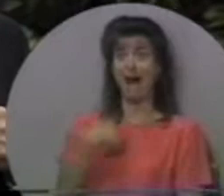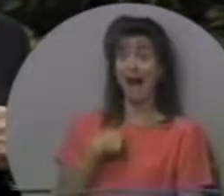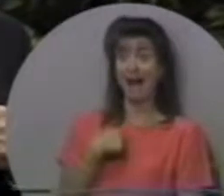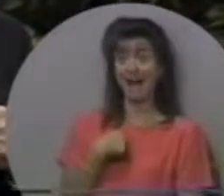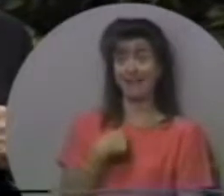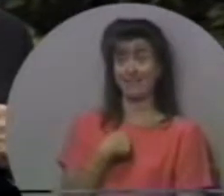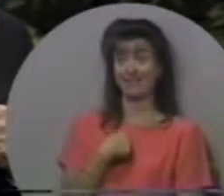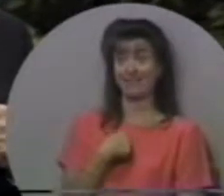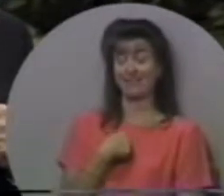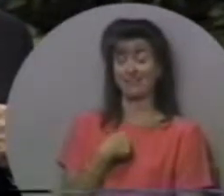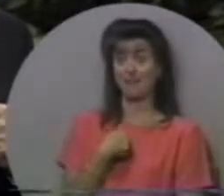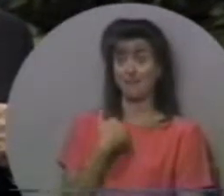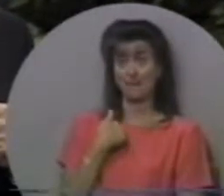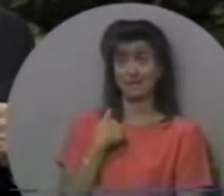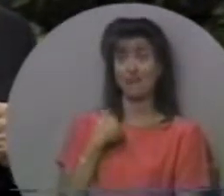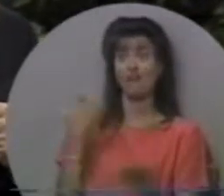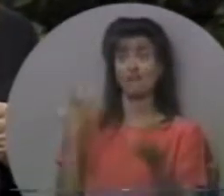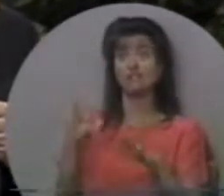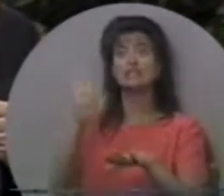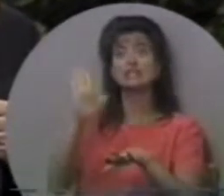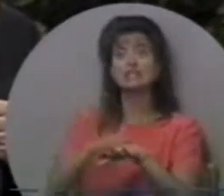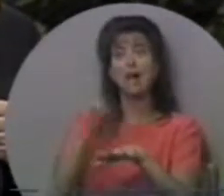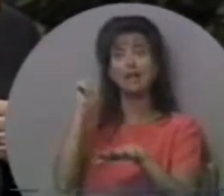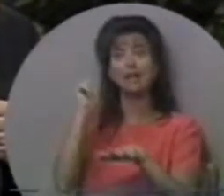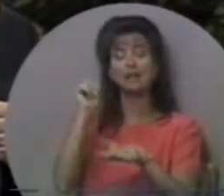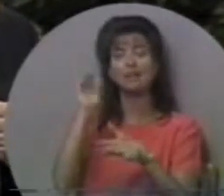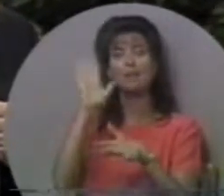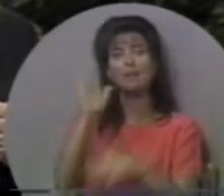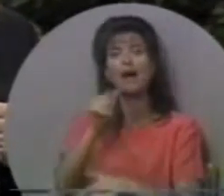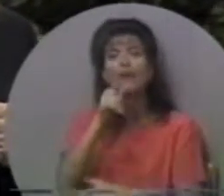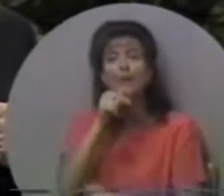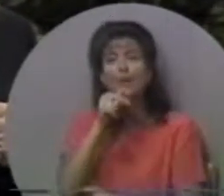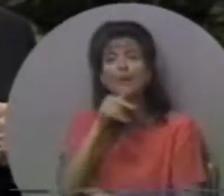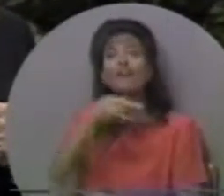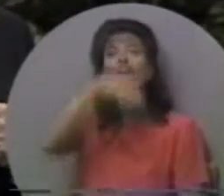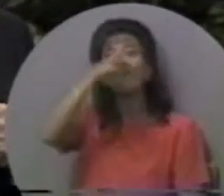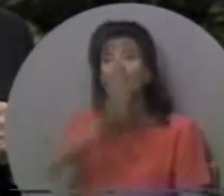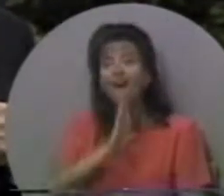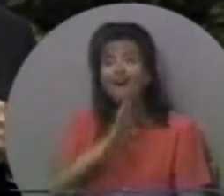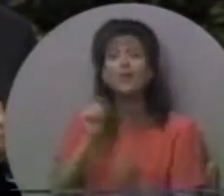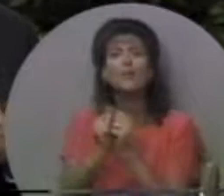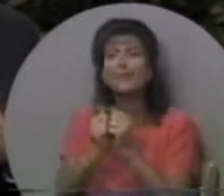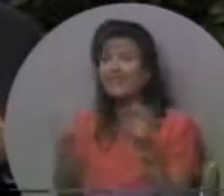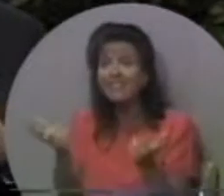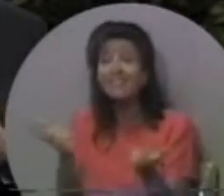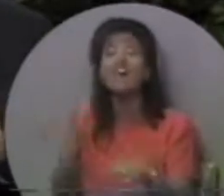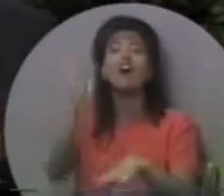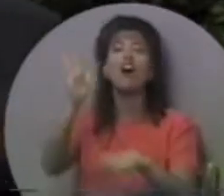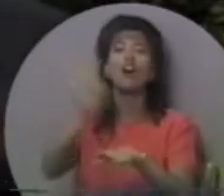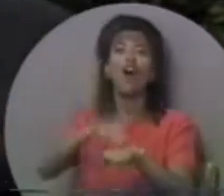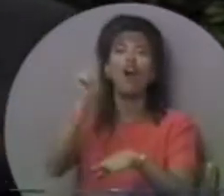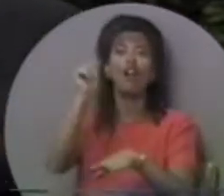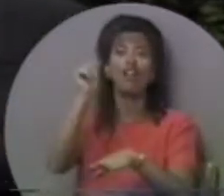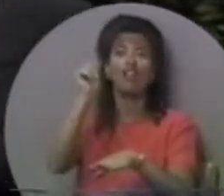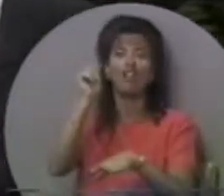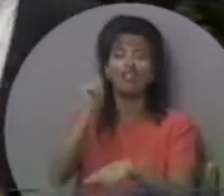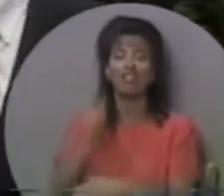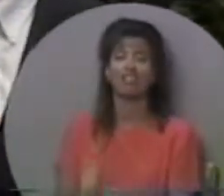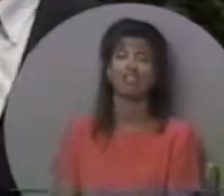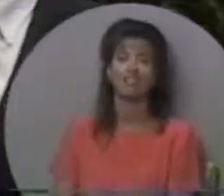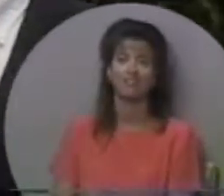був викликаний повісткою від Бога покликом.